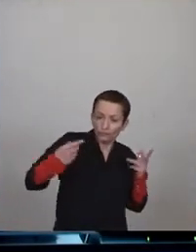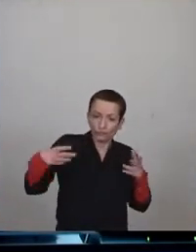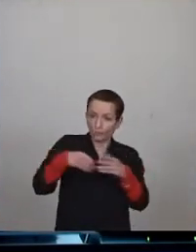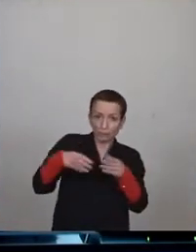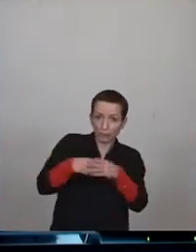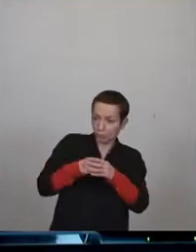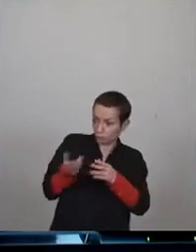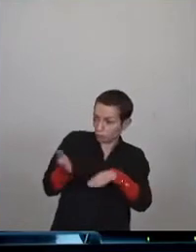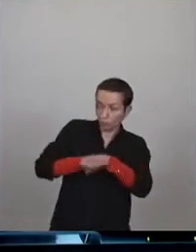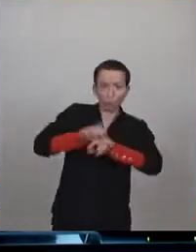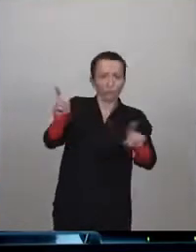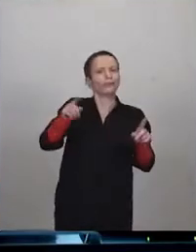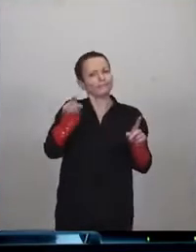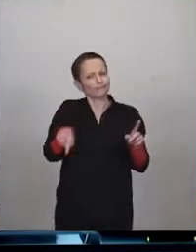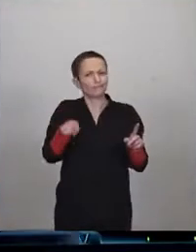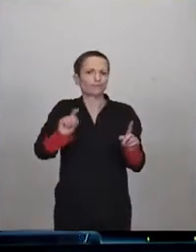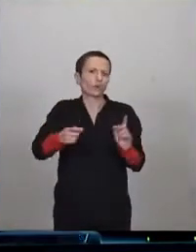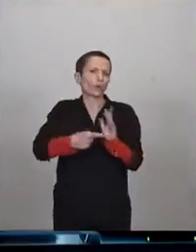repenser.